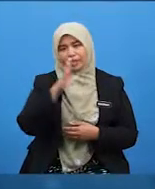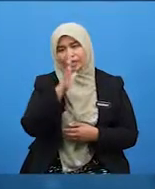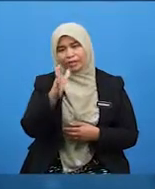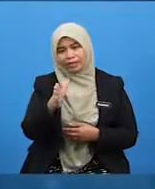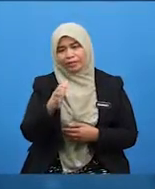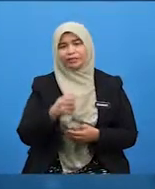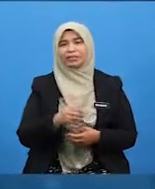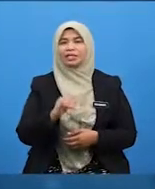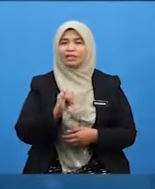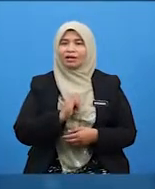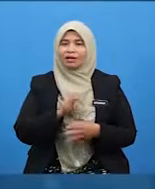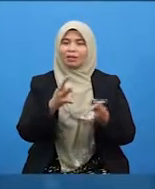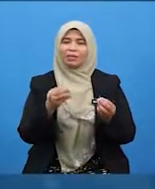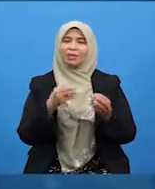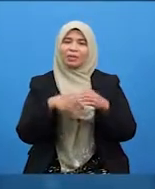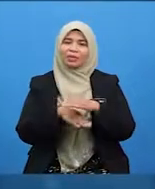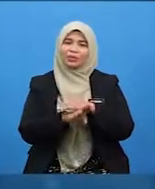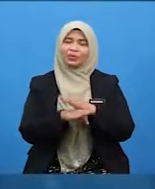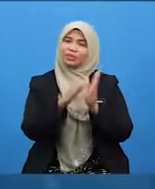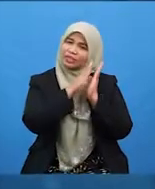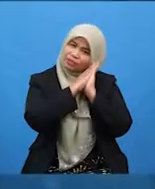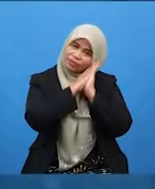Saya hendak masuk tidur.